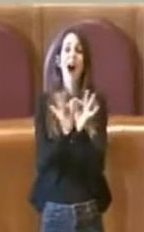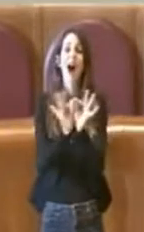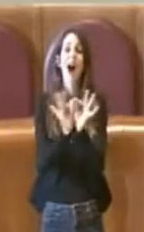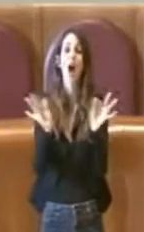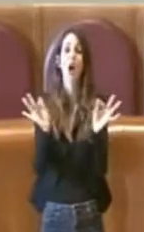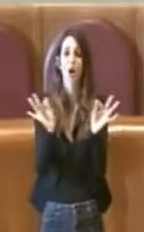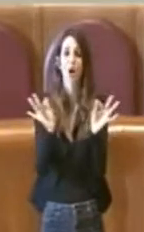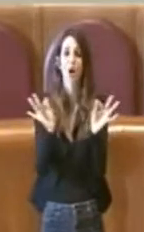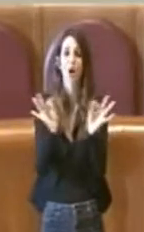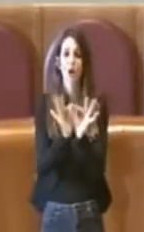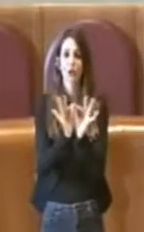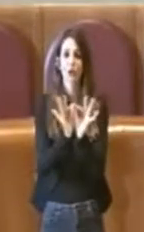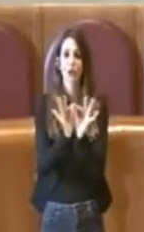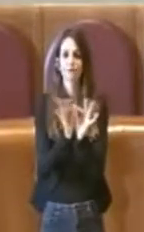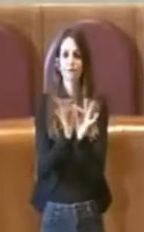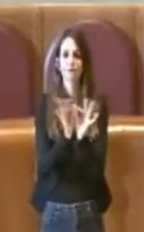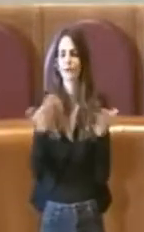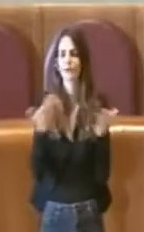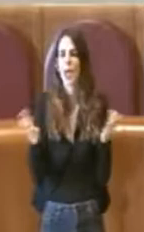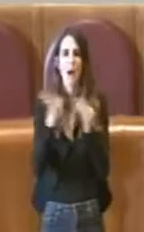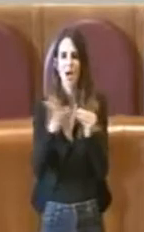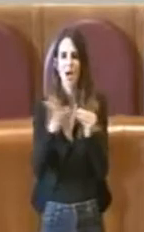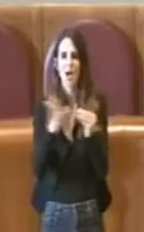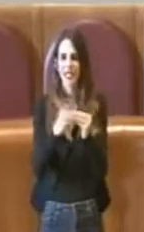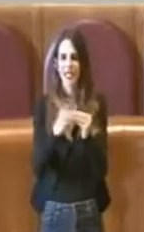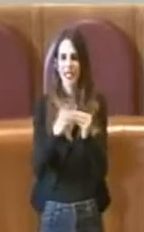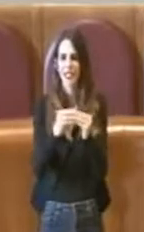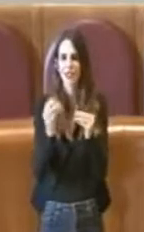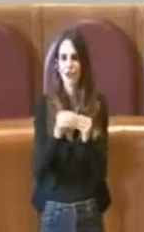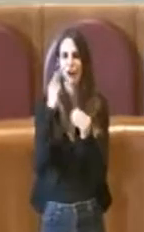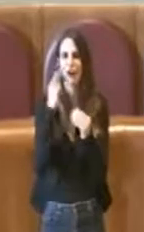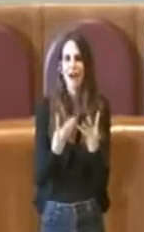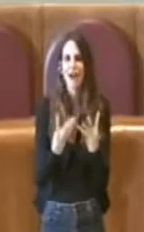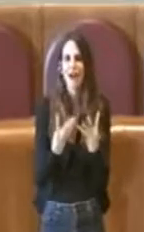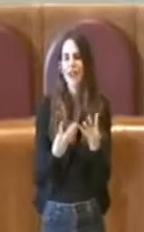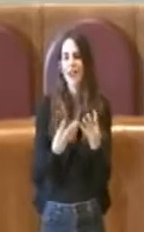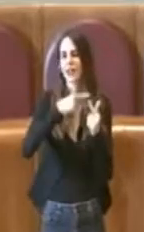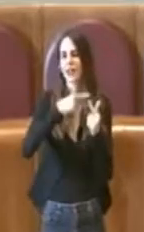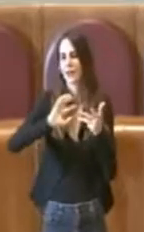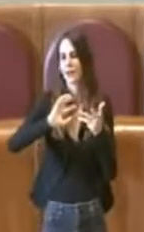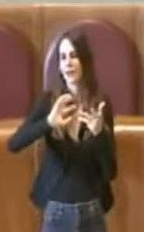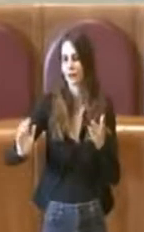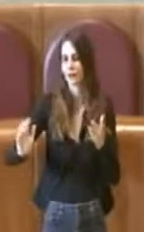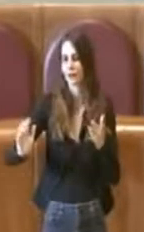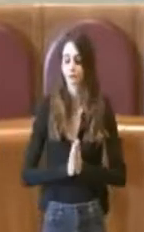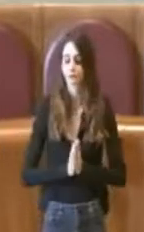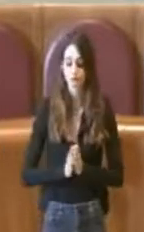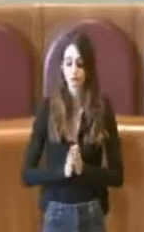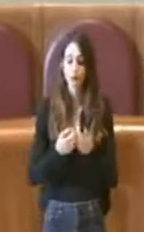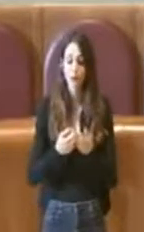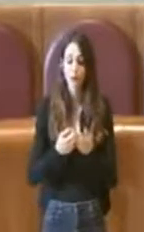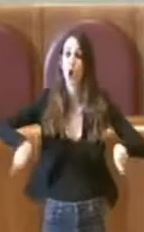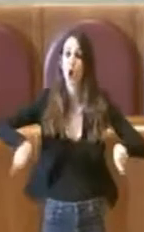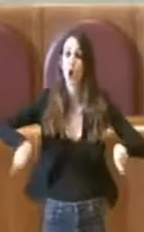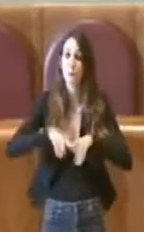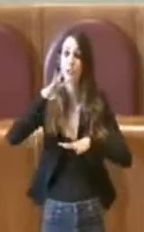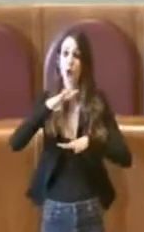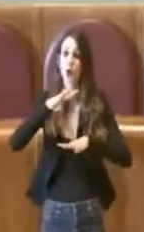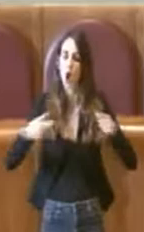questo senso, magari sulla manutenzione delle aree verdi. Quindi la discussione in commissione c'è stata, è stata una